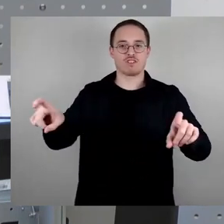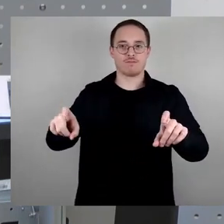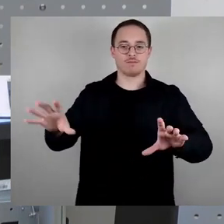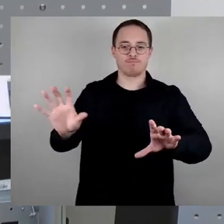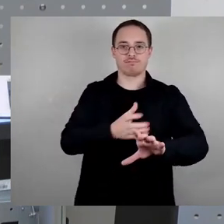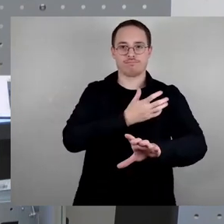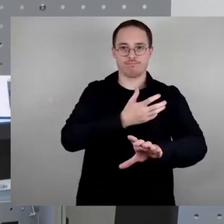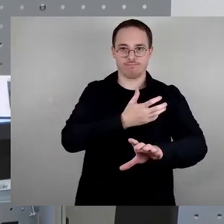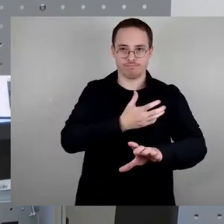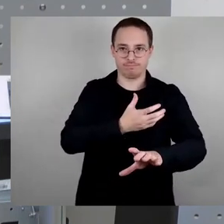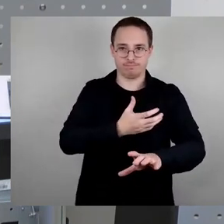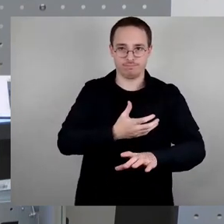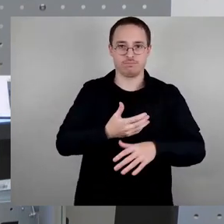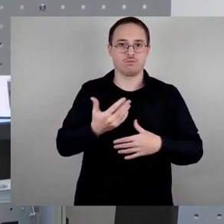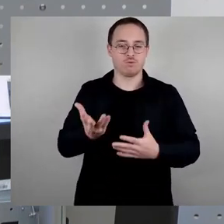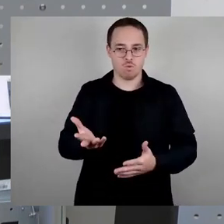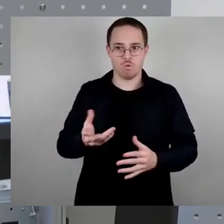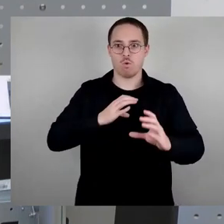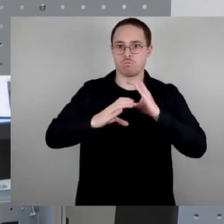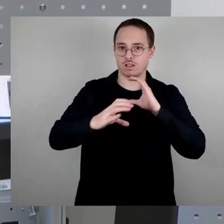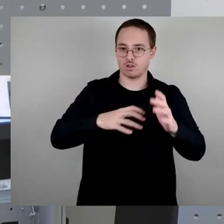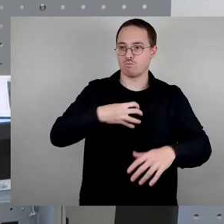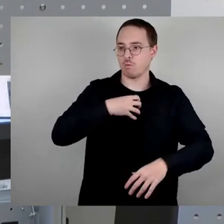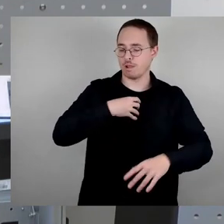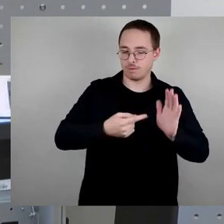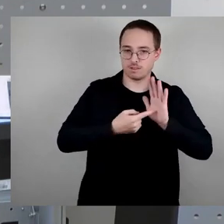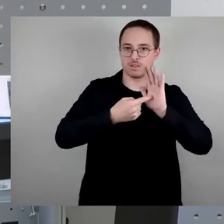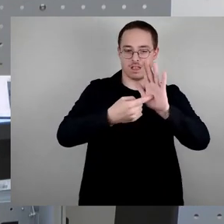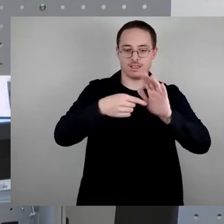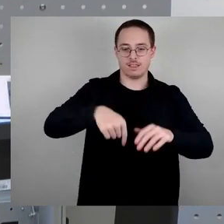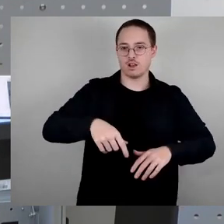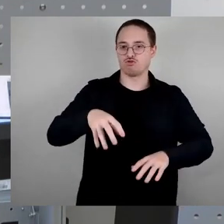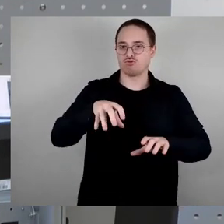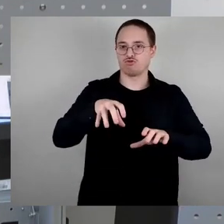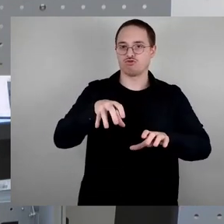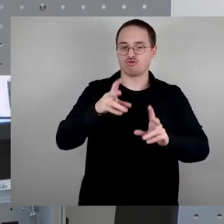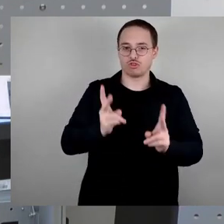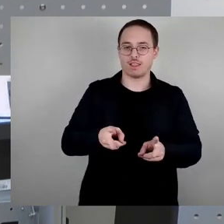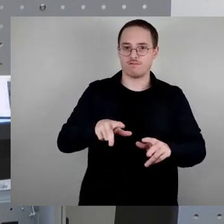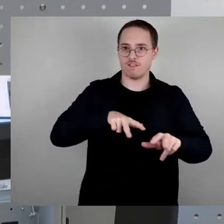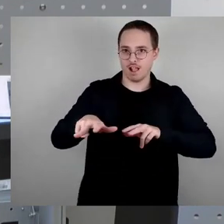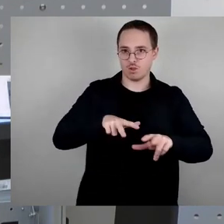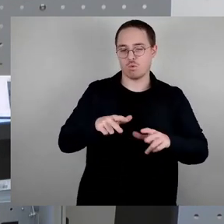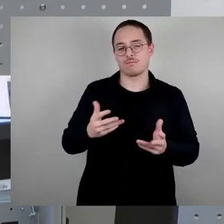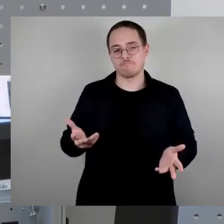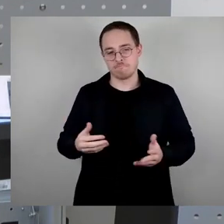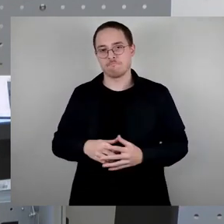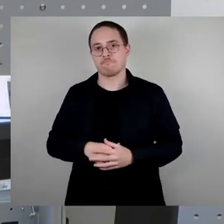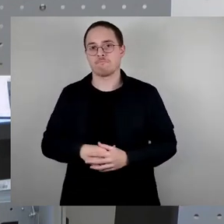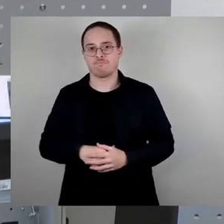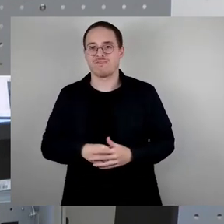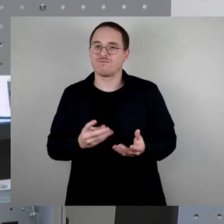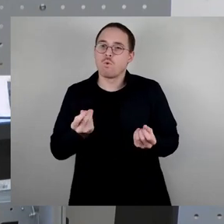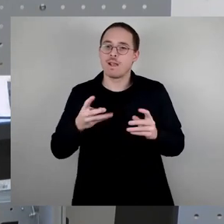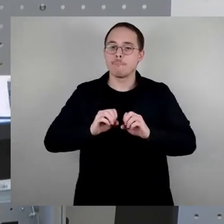Kommunikationsprobleme innerhalb der Stadtverwaltung und zog für die Außendarstellung der Landeshauptstadt Dresden eine mediale Katastrophe nach